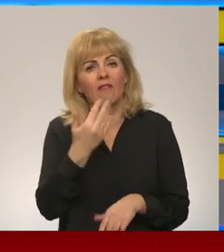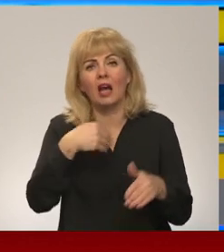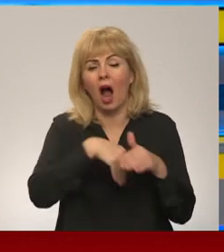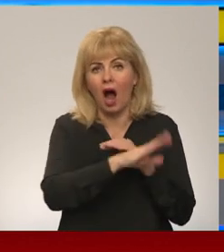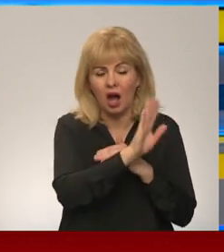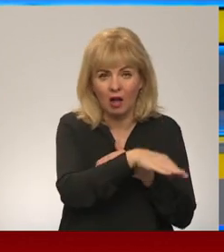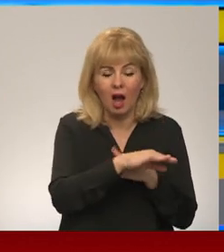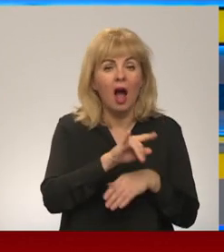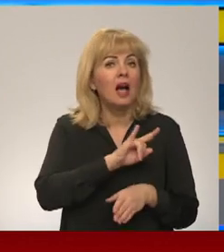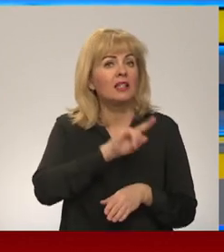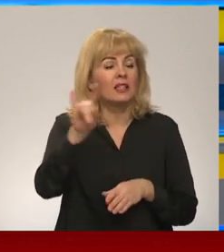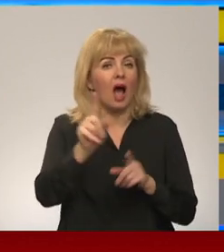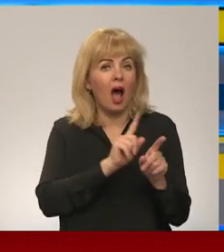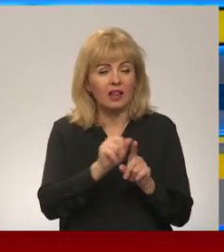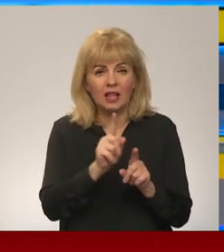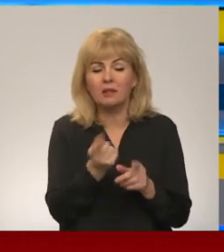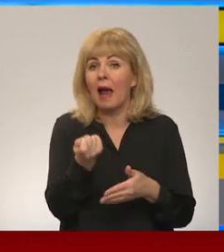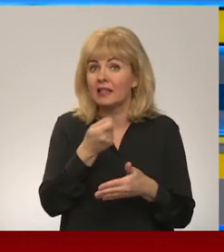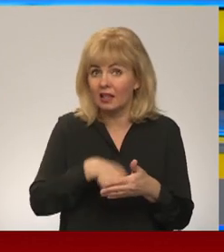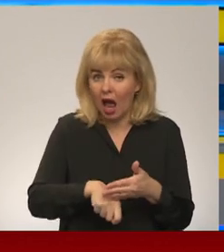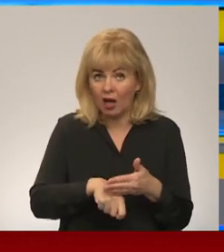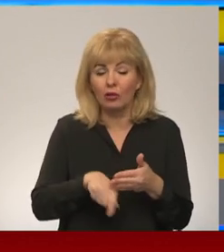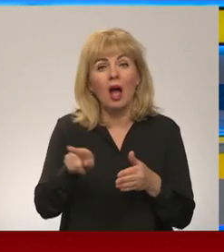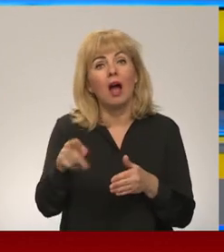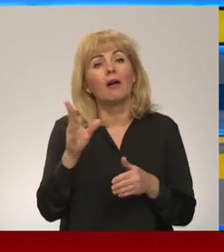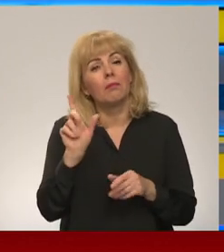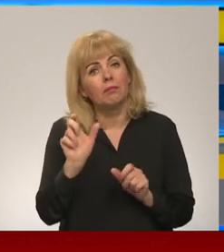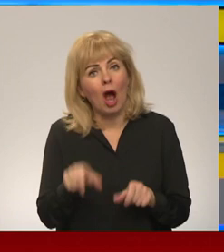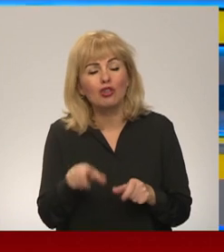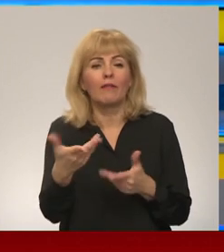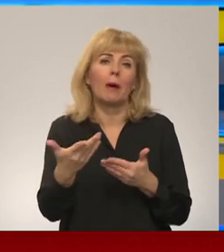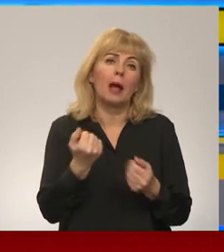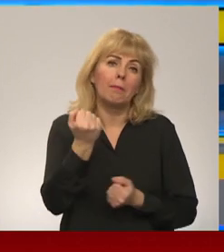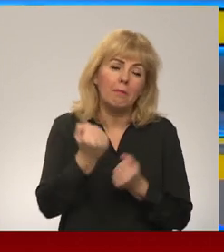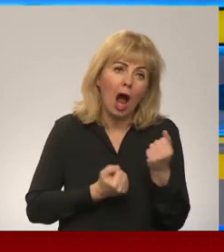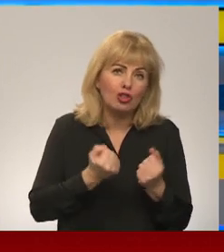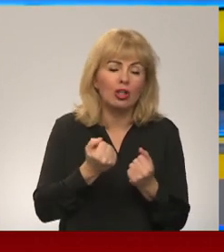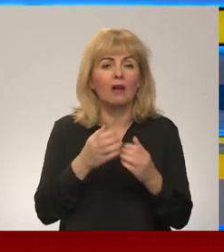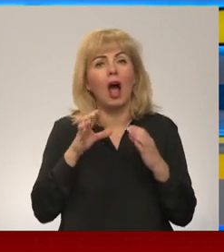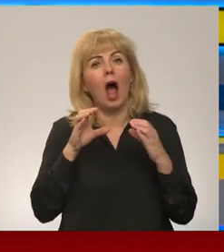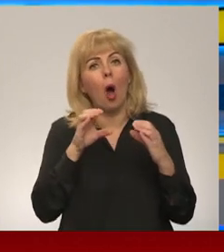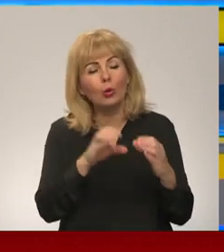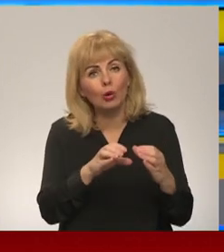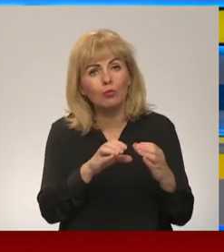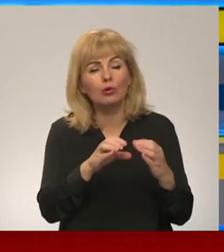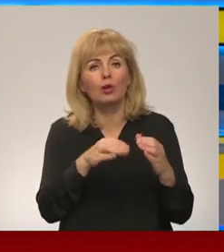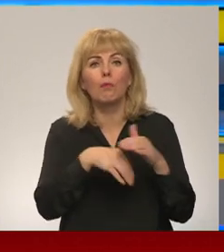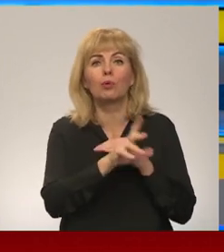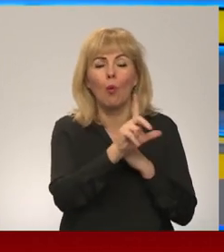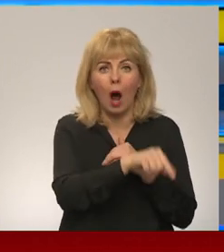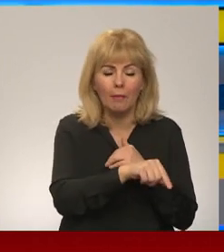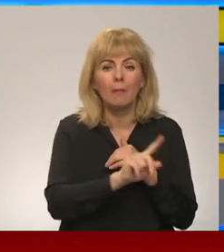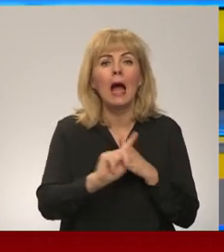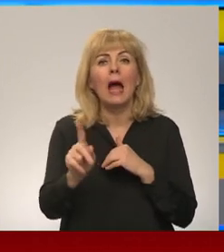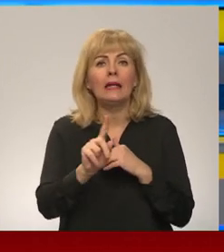nozīmē, ka jālūkot pa sauzemes ceļiem ar mašīnām, autobusiem doties prom. Ļvīvā ir izveidots